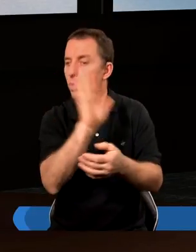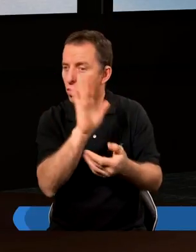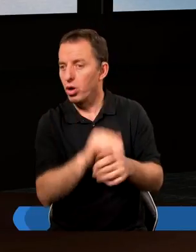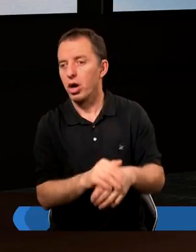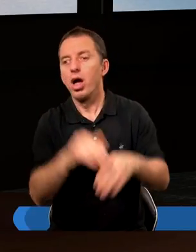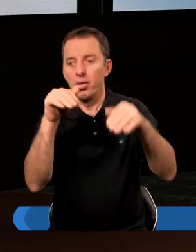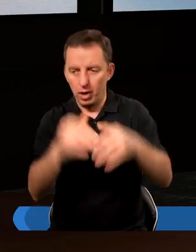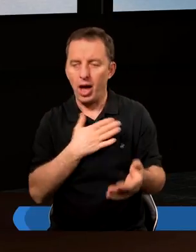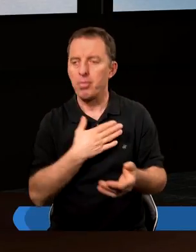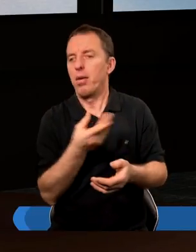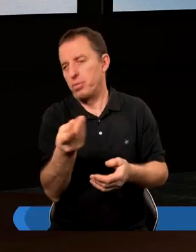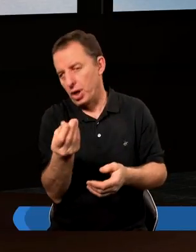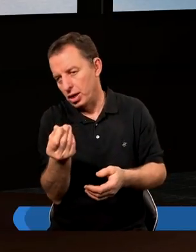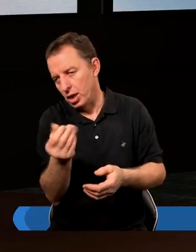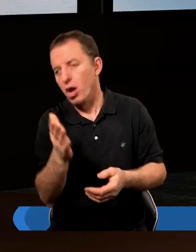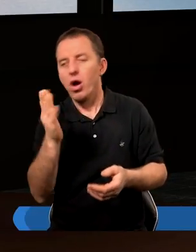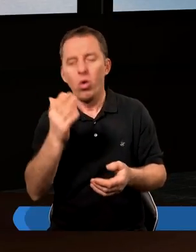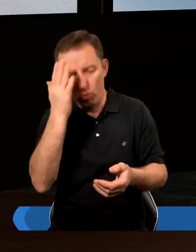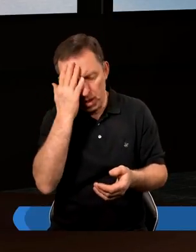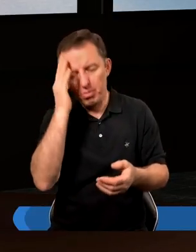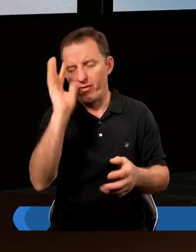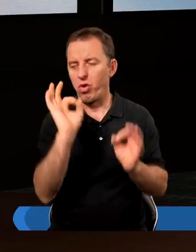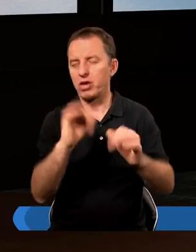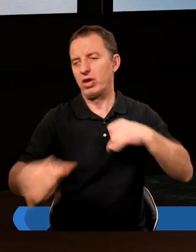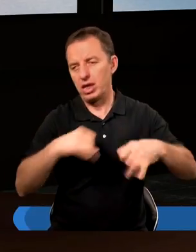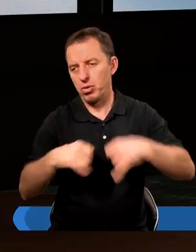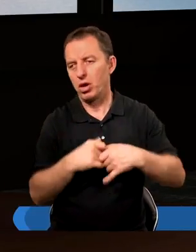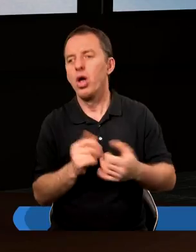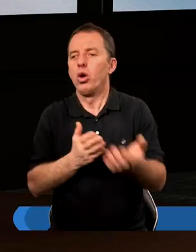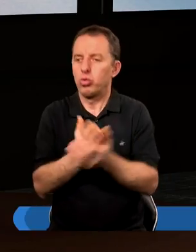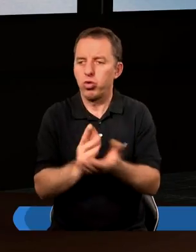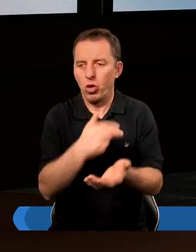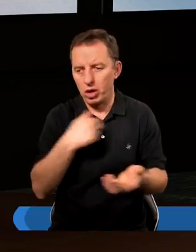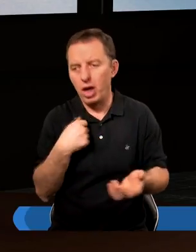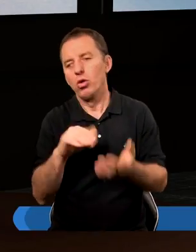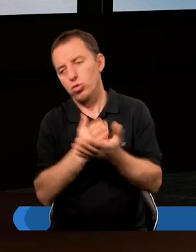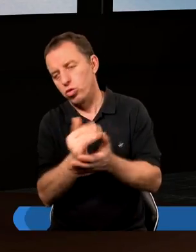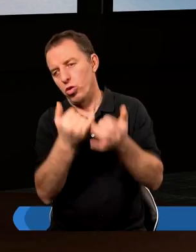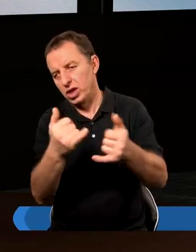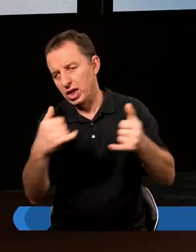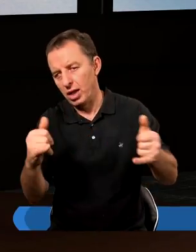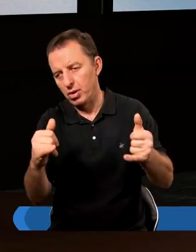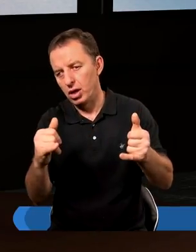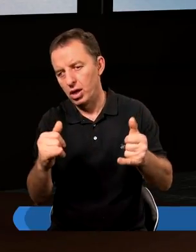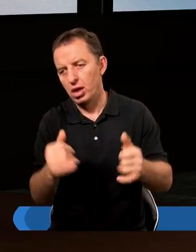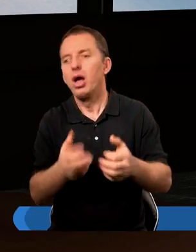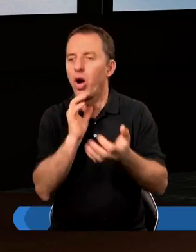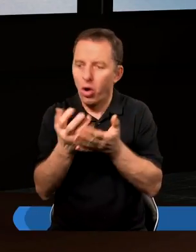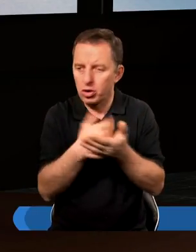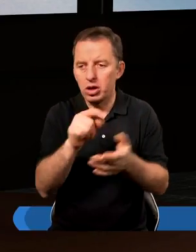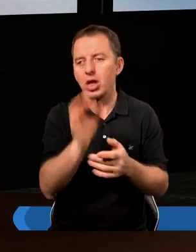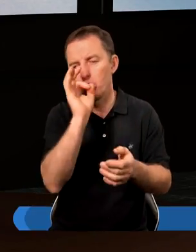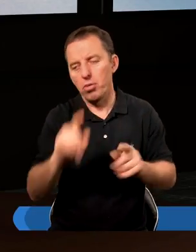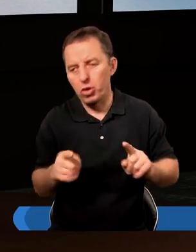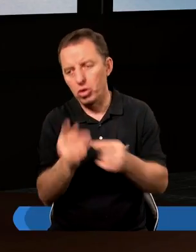Bogu i mamy pieniądze, potrafimy nimi dysponować. One służą nam, służą innym. Korzystamy z